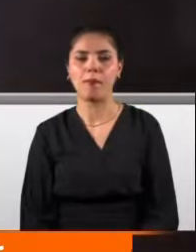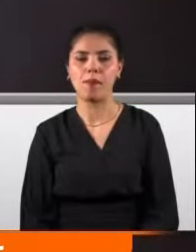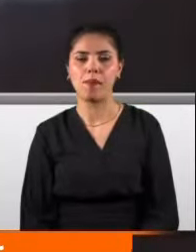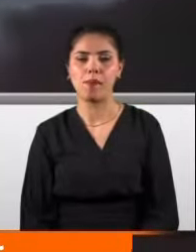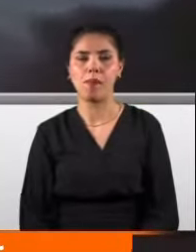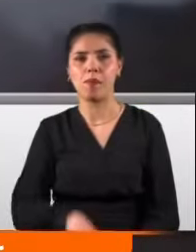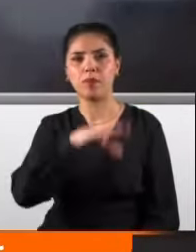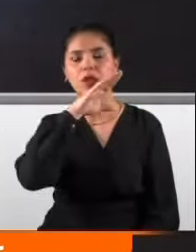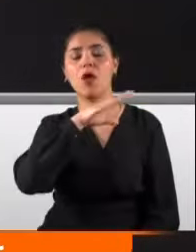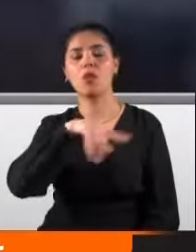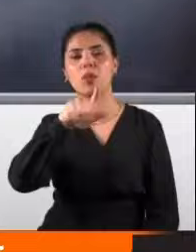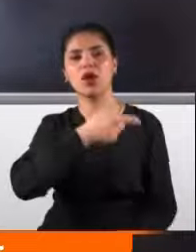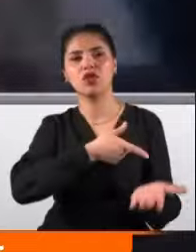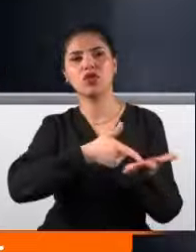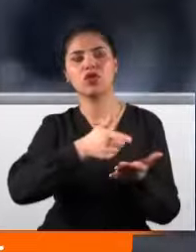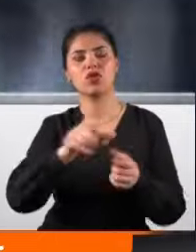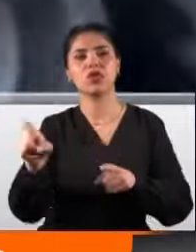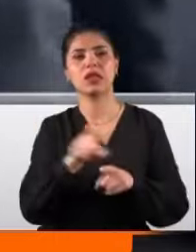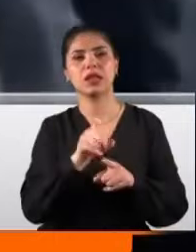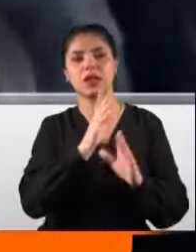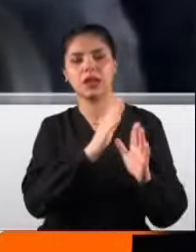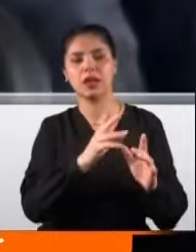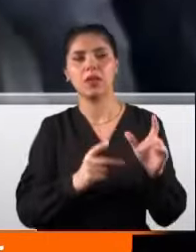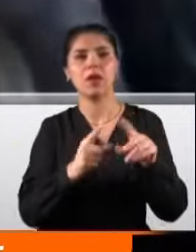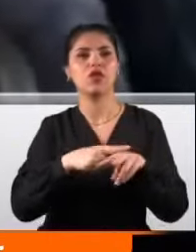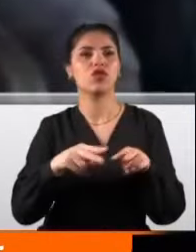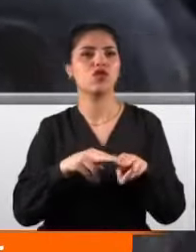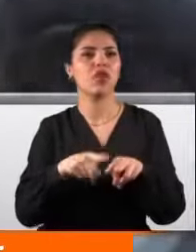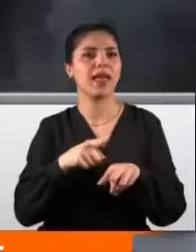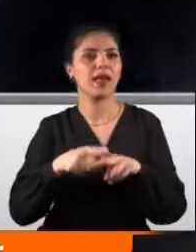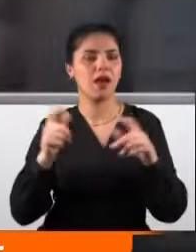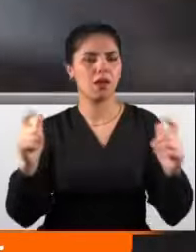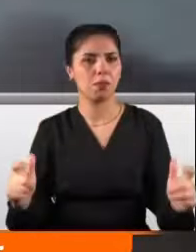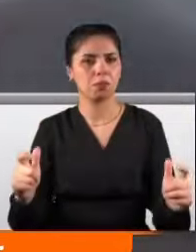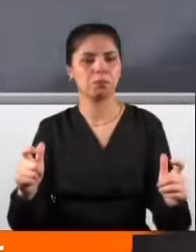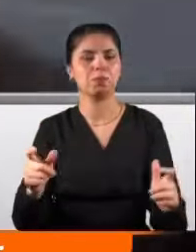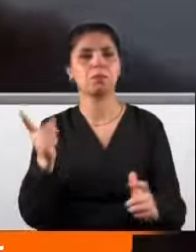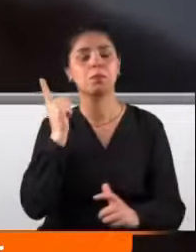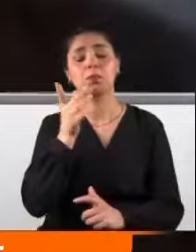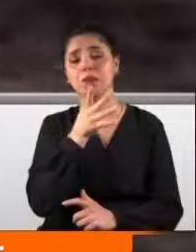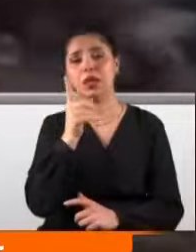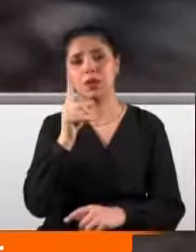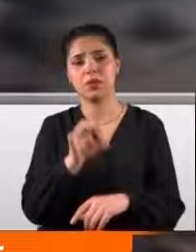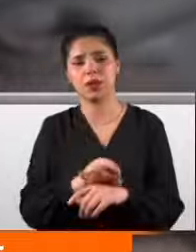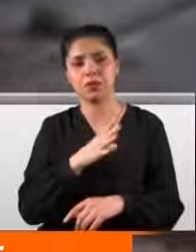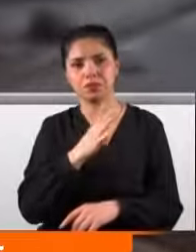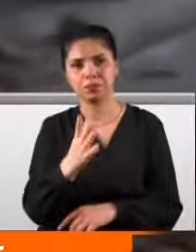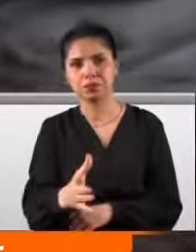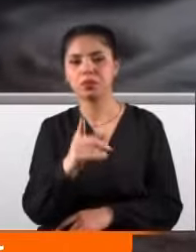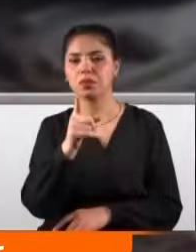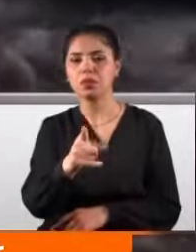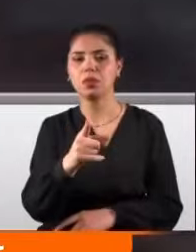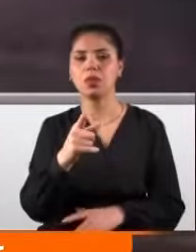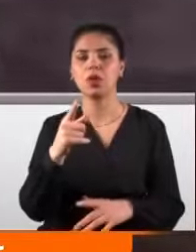Avrupalı çiftçilerin öfkesi dinmek bilmiyor. Çekya'da yine aşina olduğumuz bir an yaşandı. Çiftçiler kamyon dolusu gübreyi